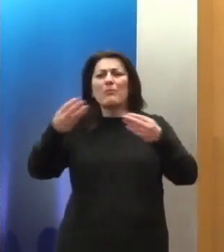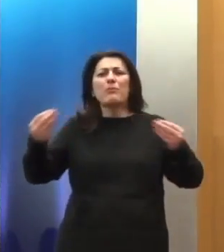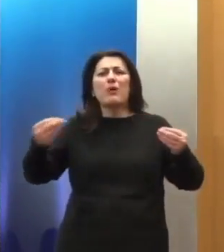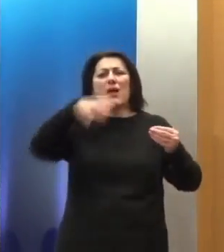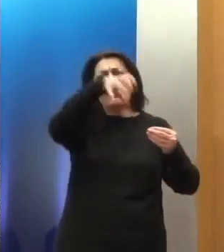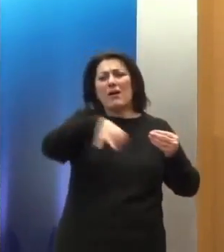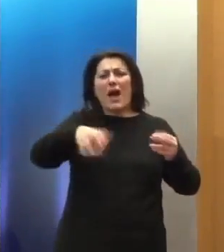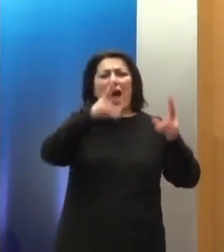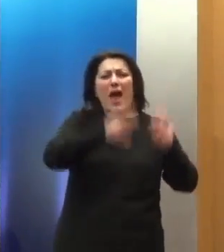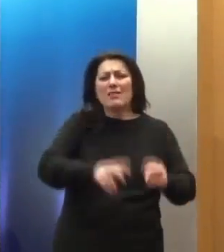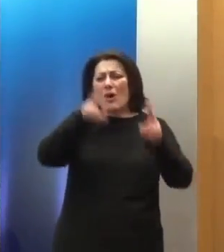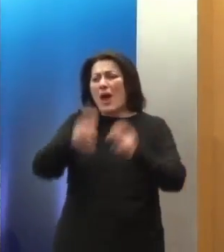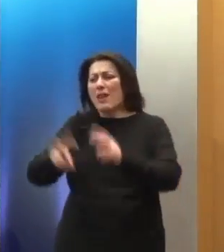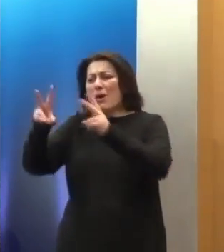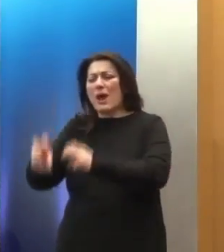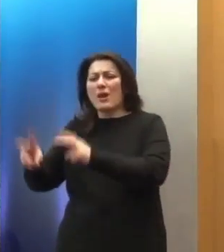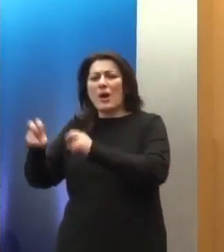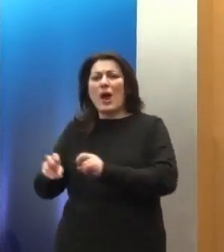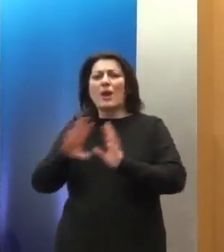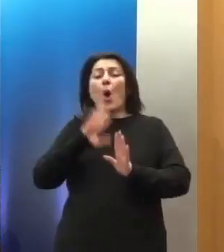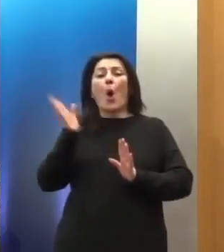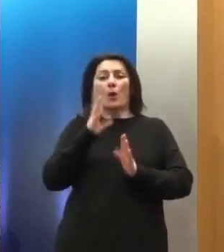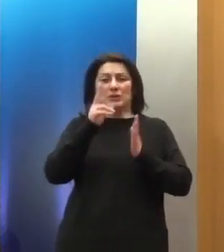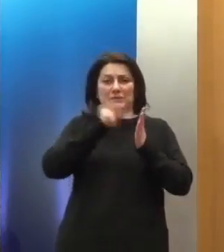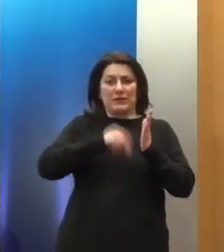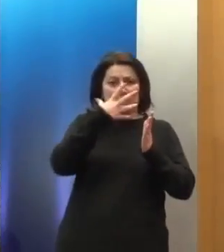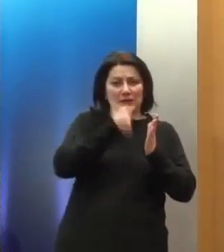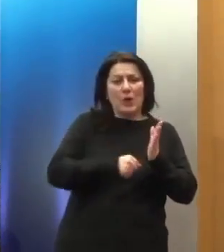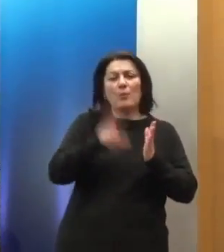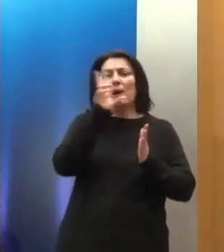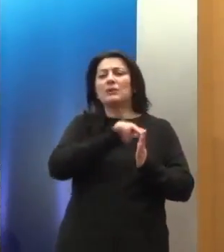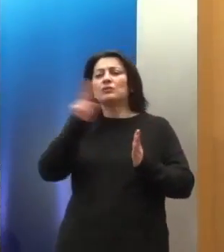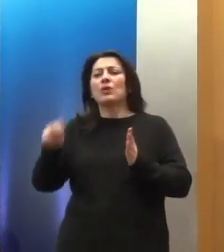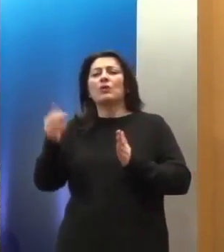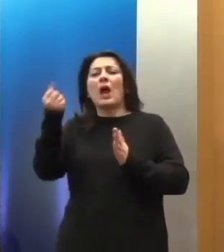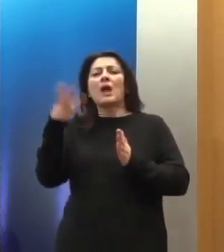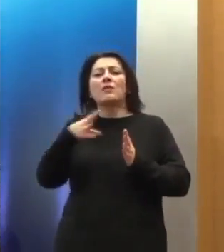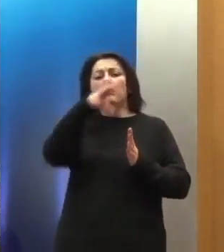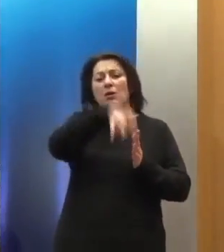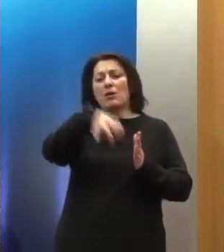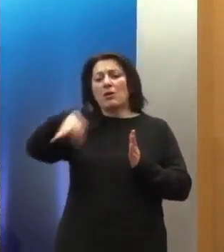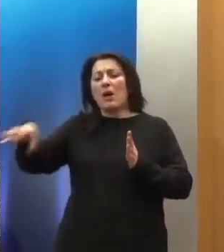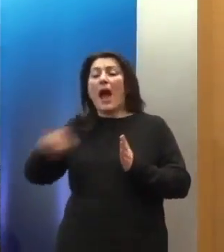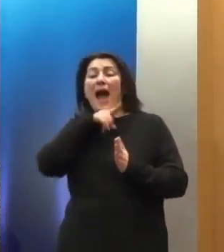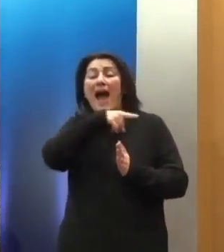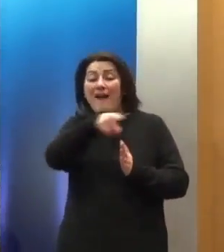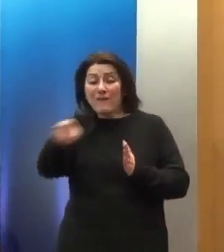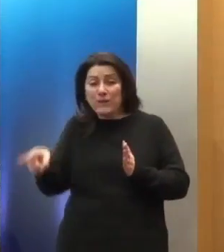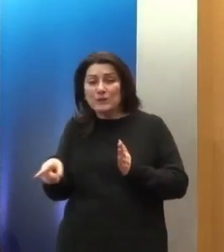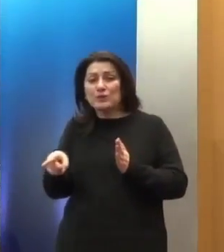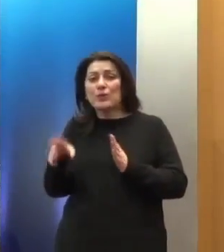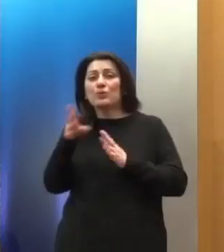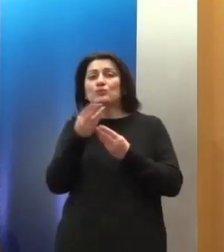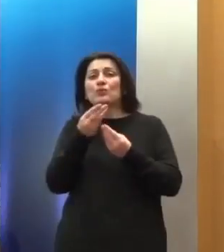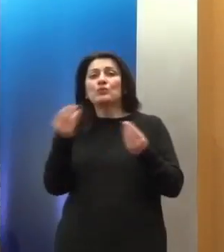τις διεθνείς συμβάσεις του Οργανισμού των ΕΕ, δημιουργεί για τα κράτη ένα βάρος, γιατί